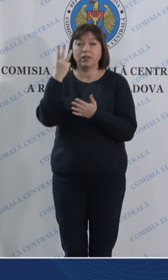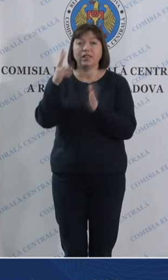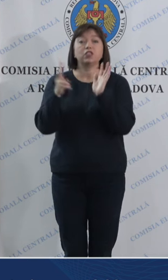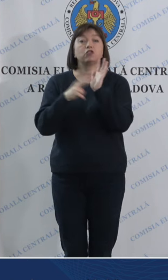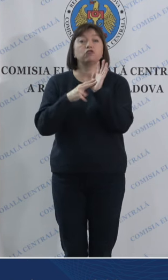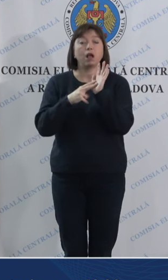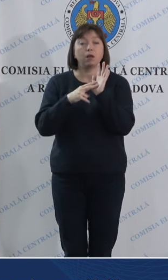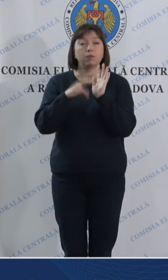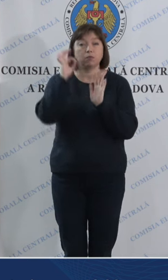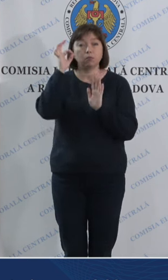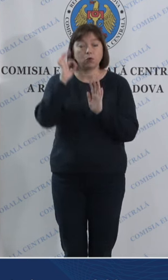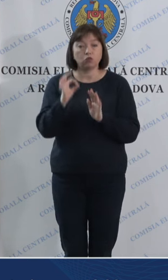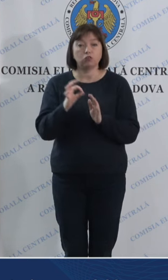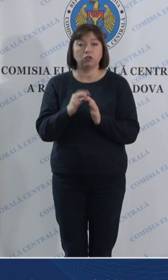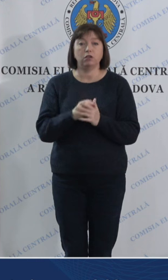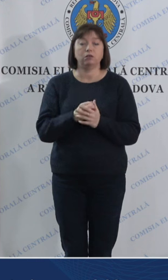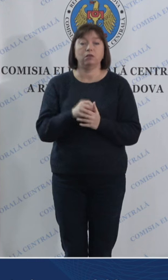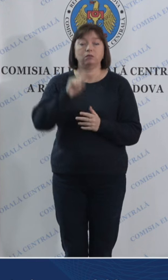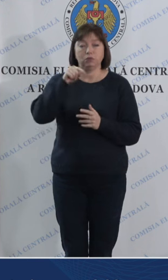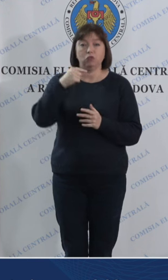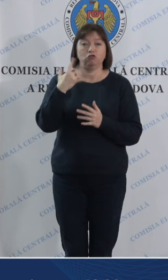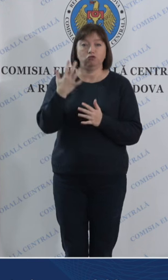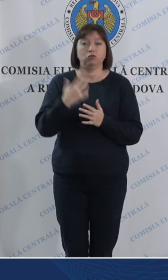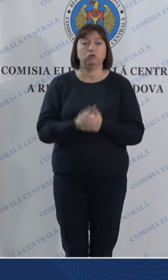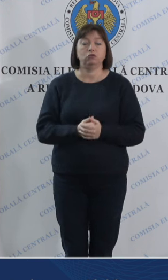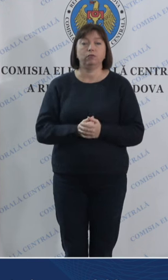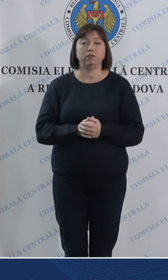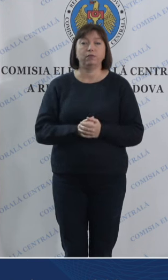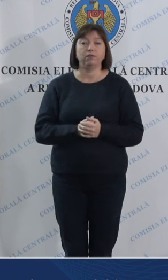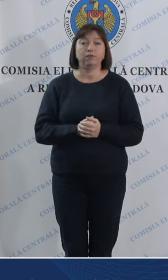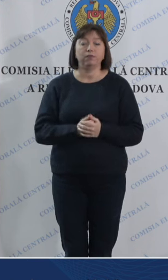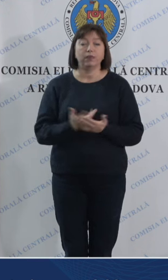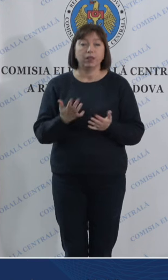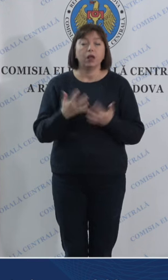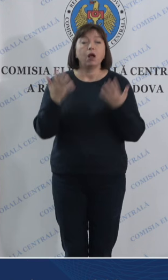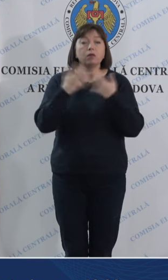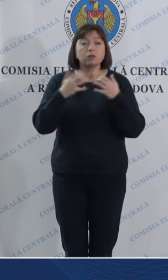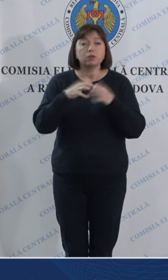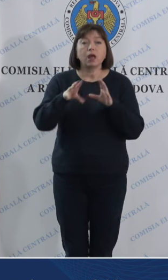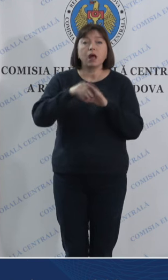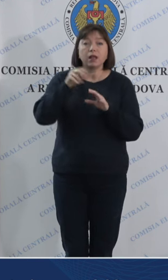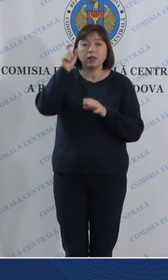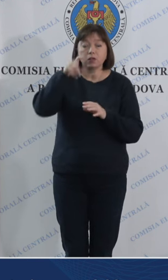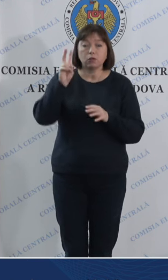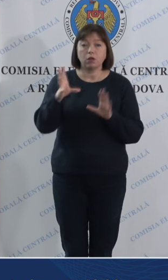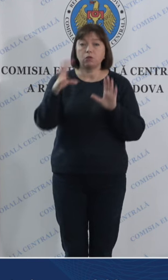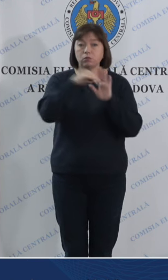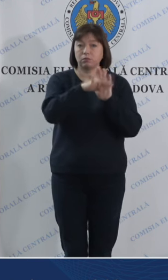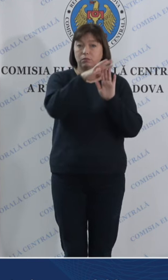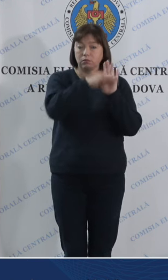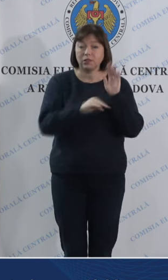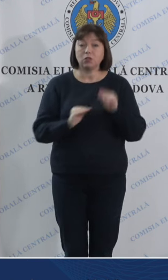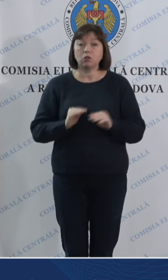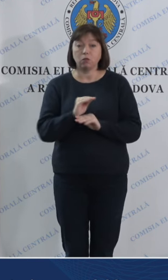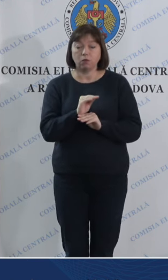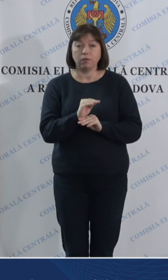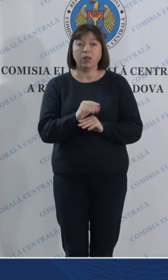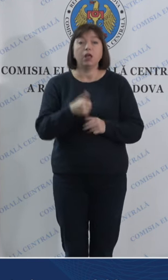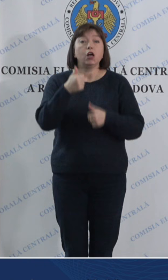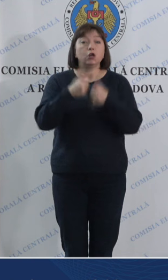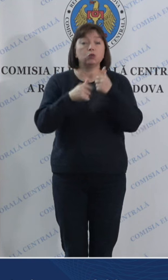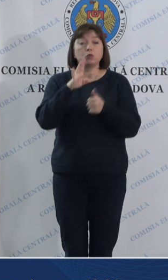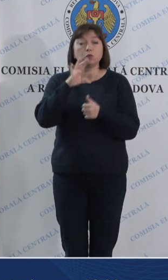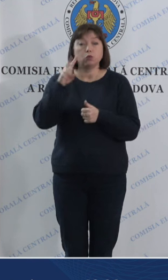.35% Numărul alegătorilor incluși în listele suplimentare În turul 2